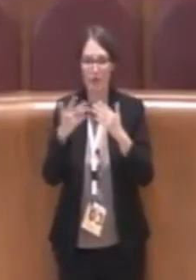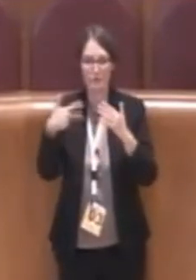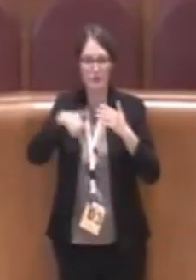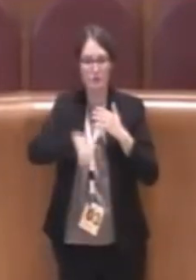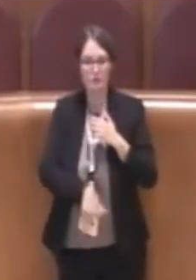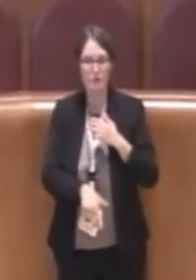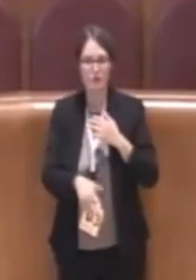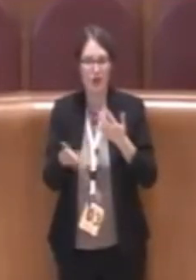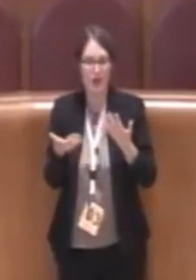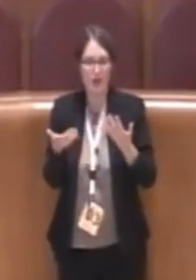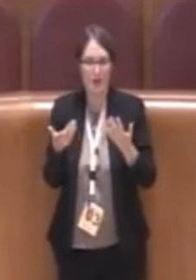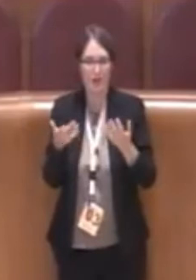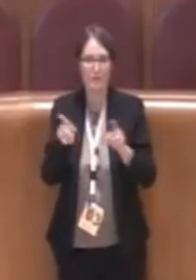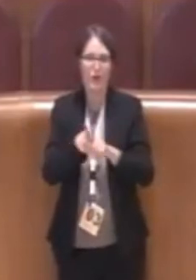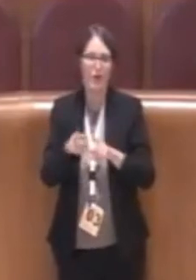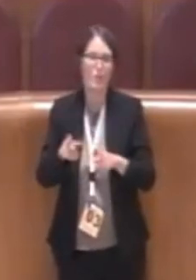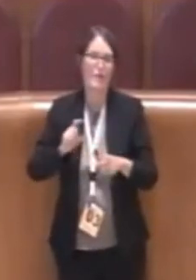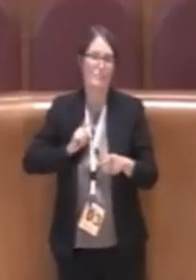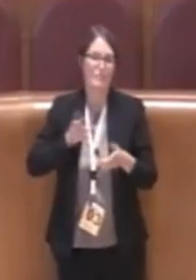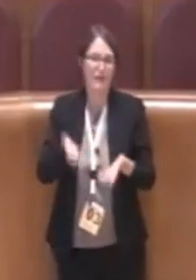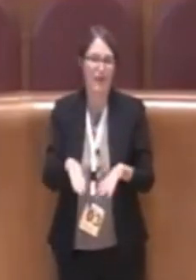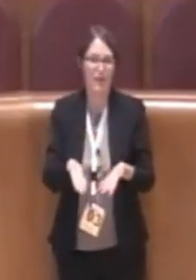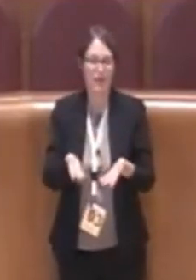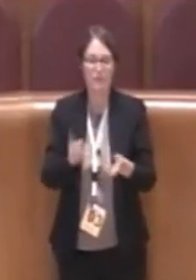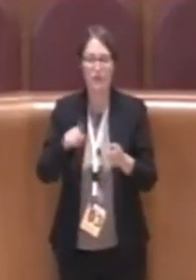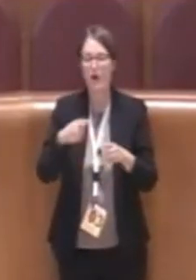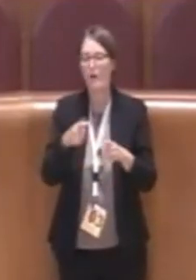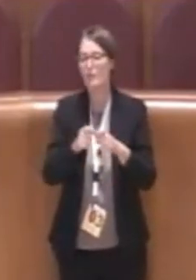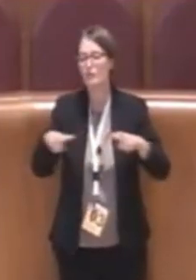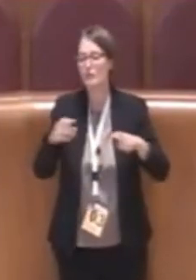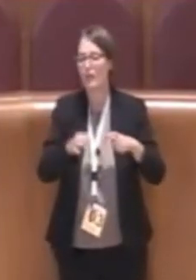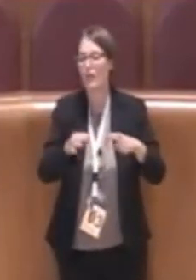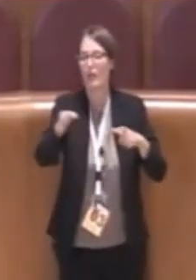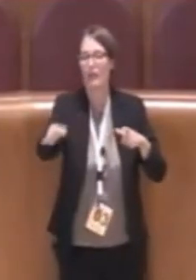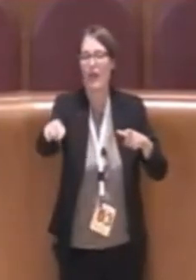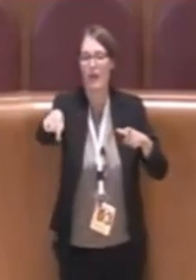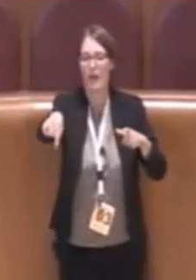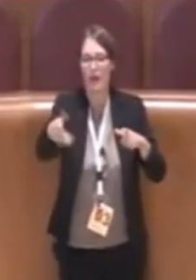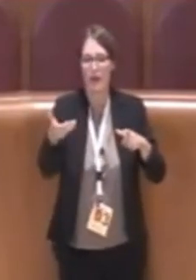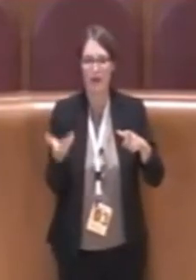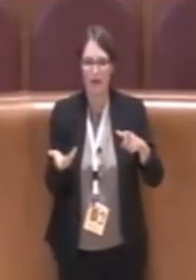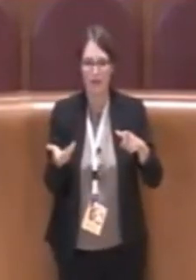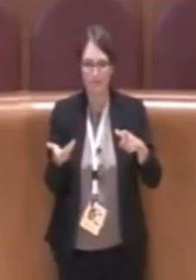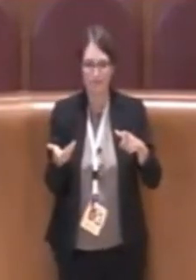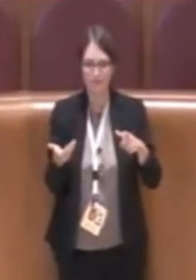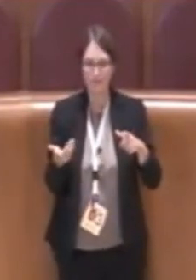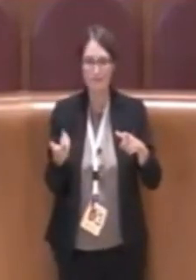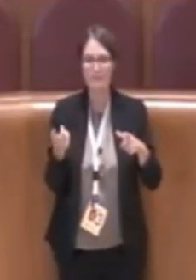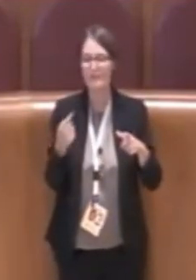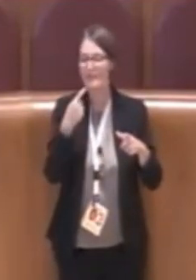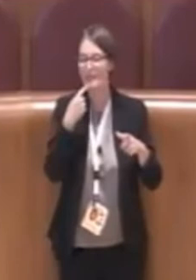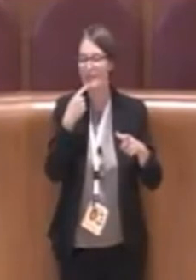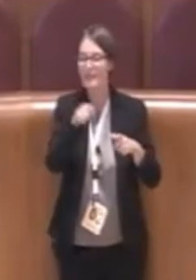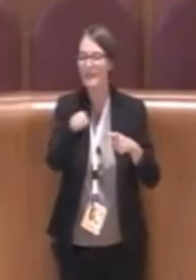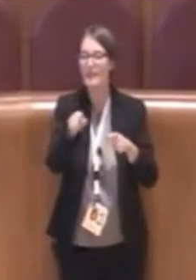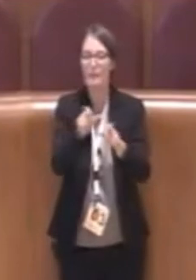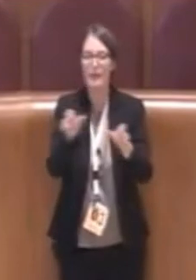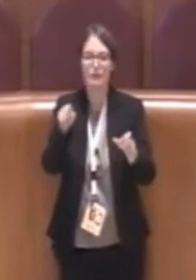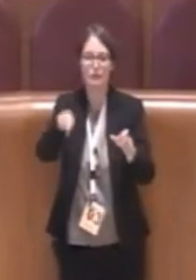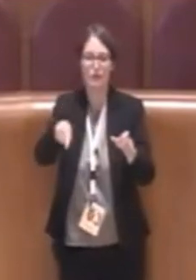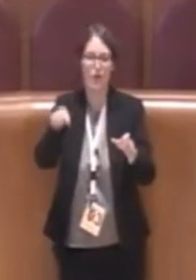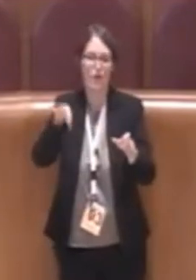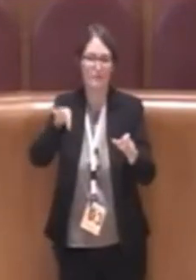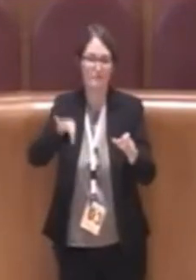in centro e delocalizzino l'housing sociale a soggetti appunto che utilizzano il canone calmirato in periferia,